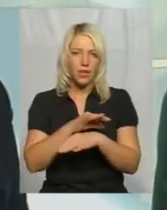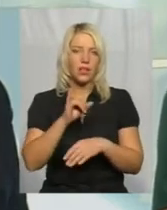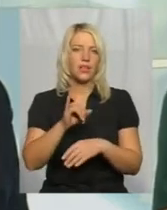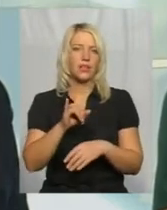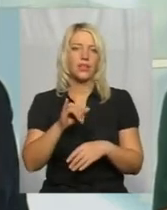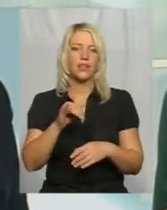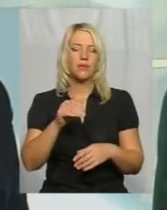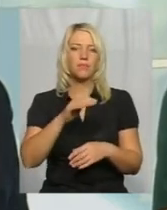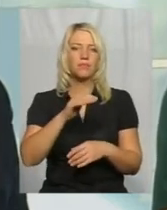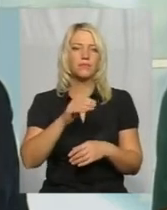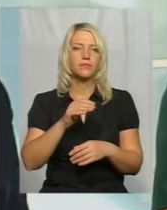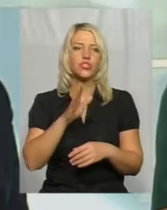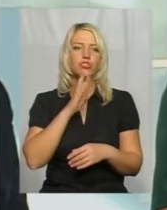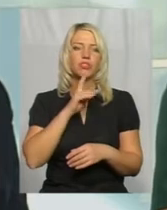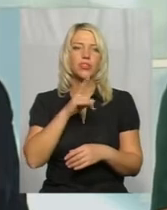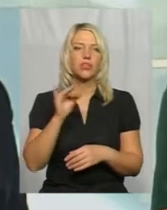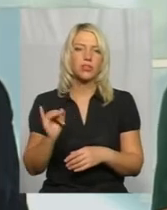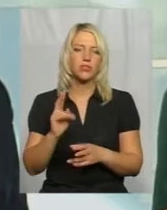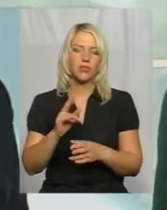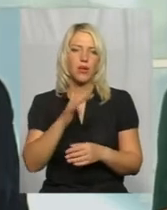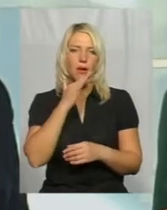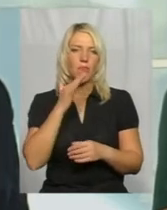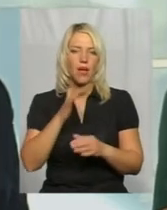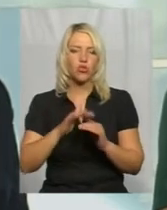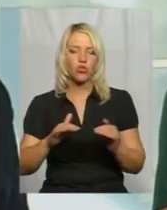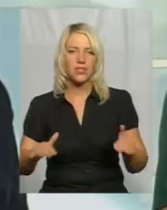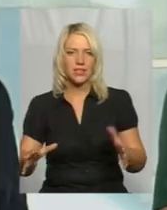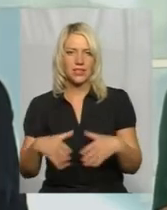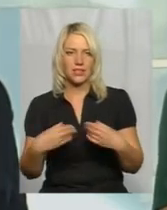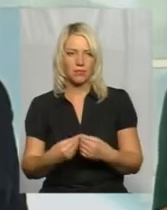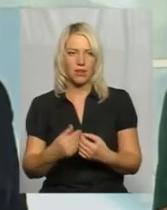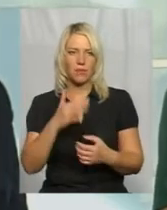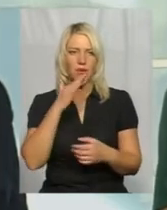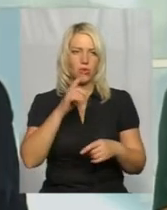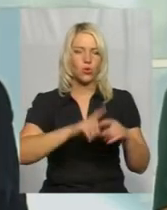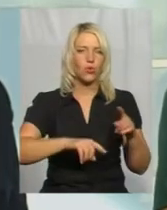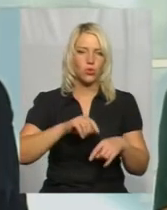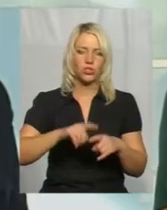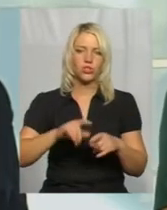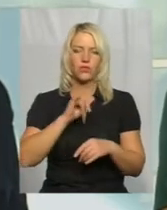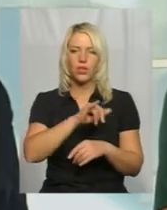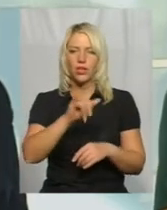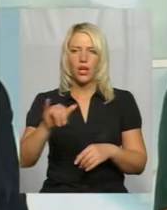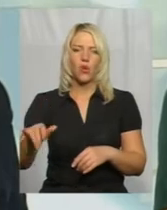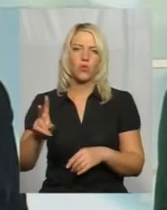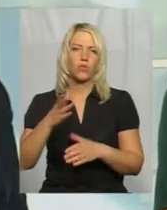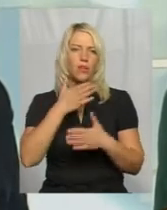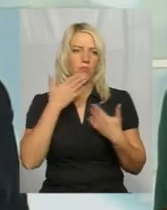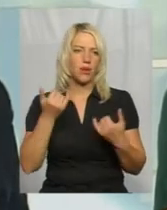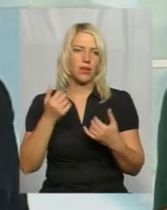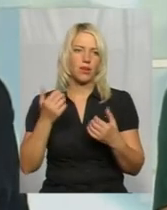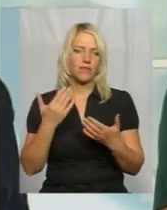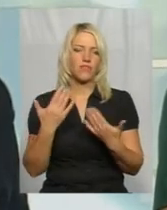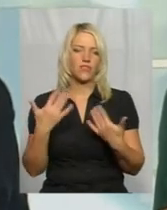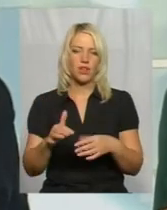жінки, які з багатодітних навпаки, багатородячі вже мами, в яких також немає можливості, які вважають,